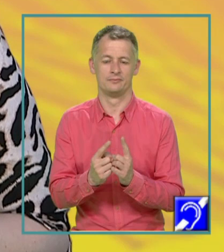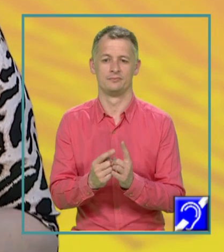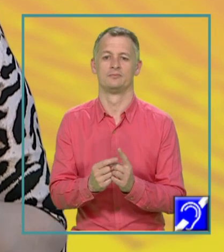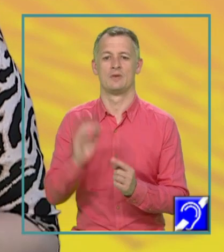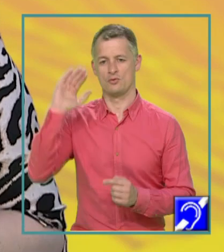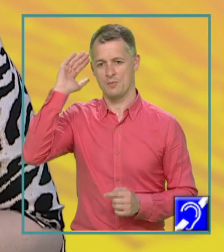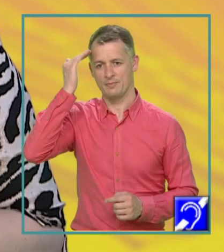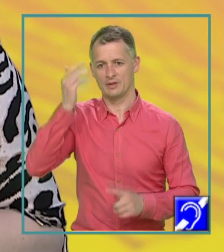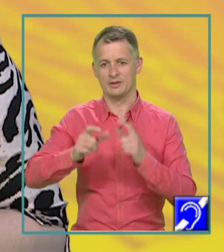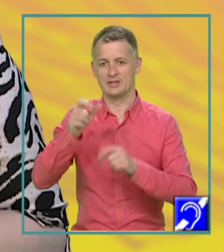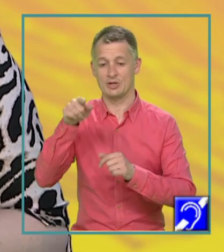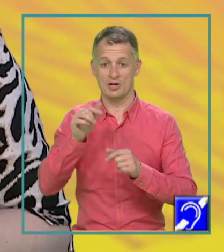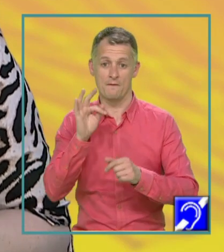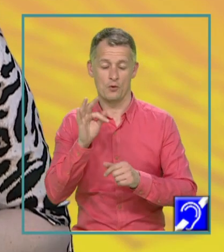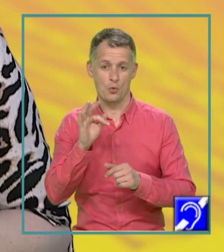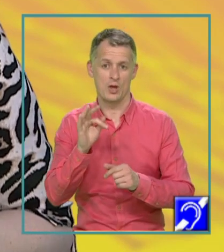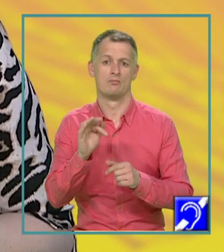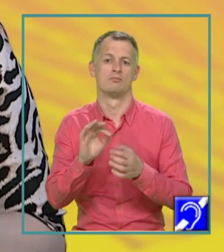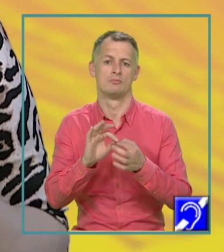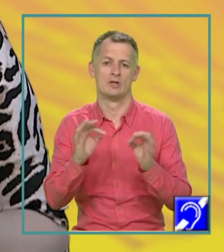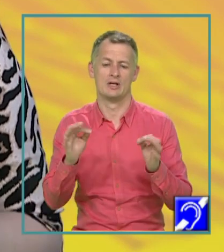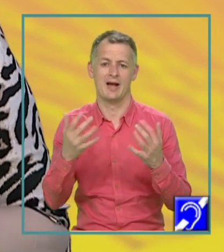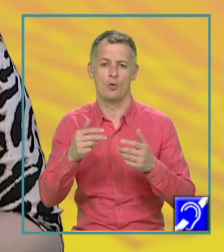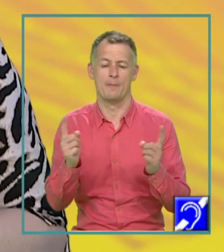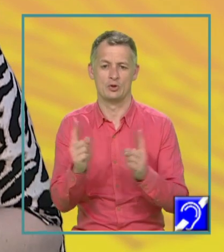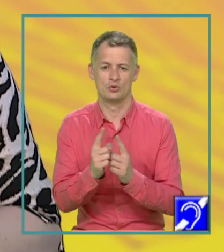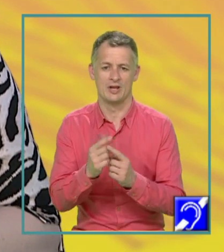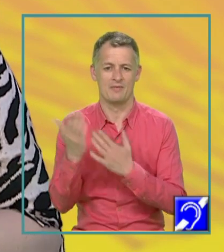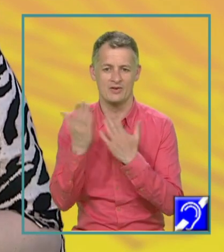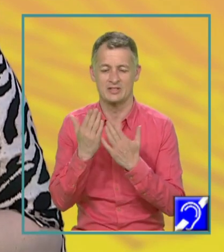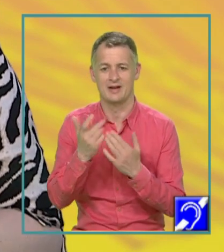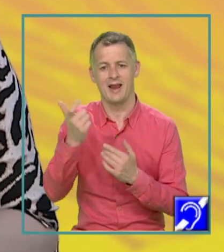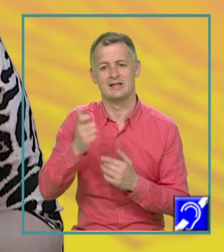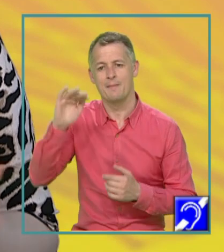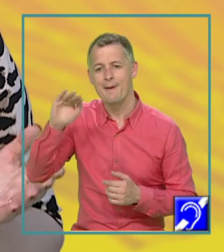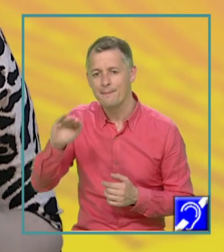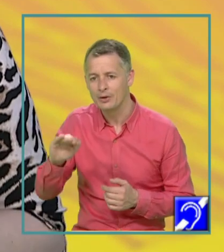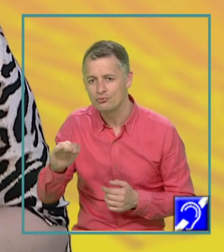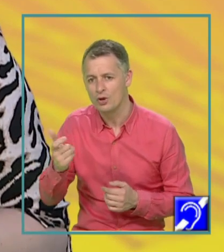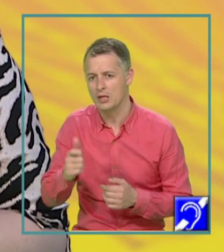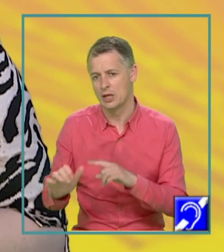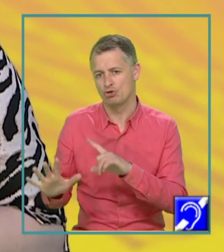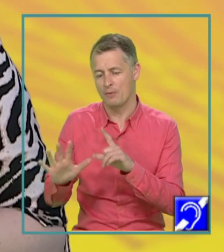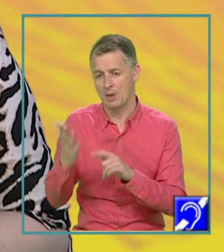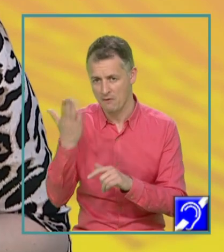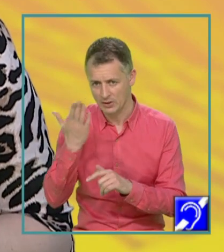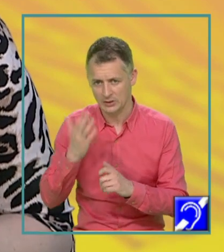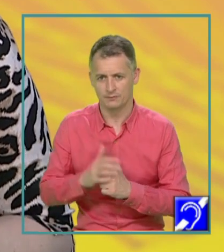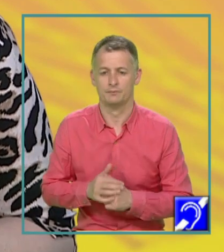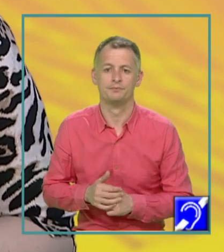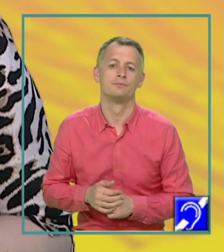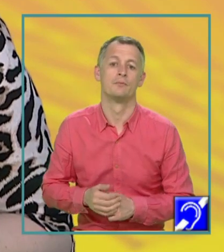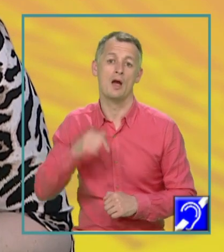de acele formule de calcul prescurtat pe care le-am învățat în clasele mai mici a șaptea și